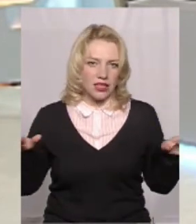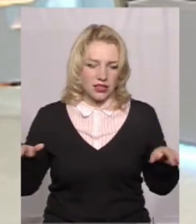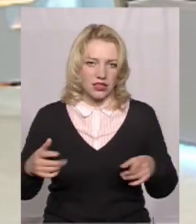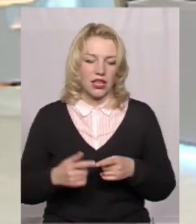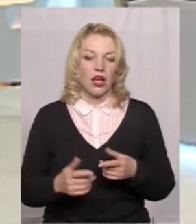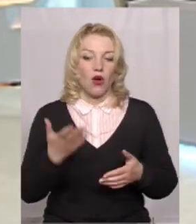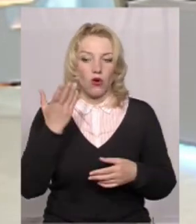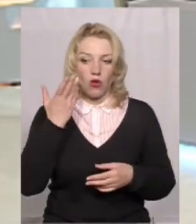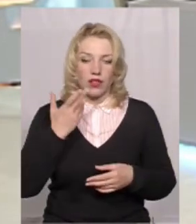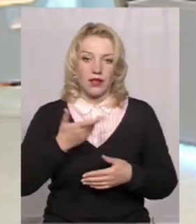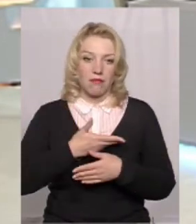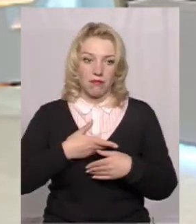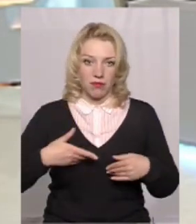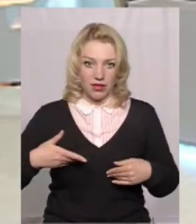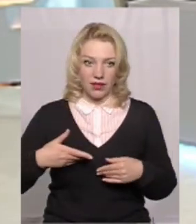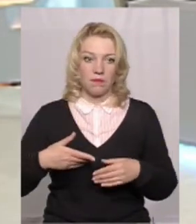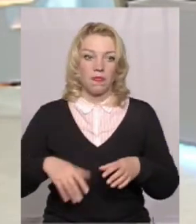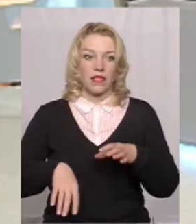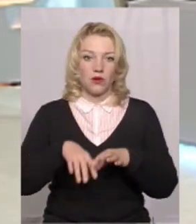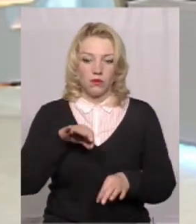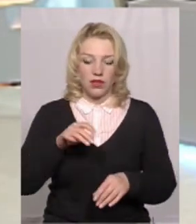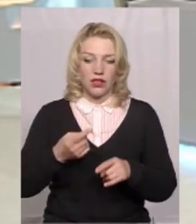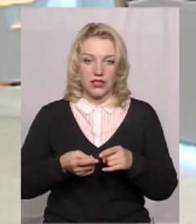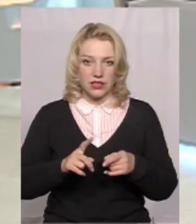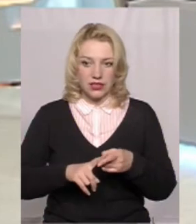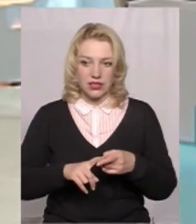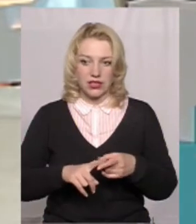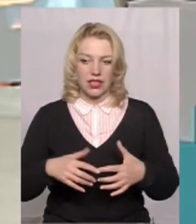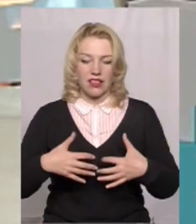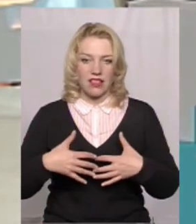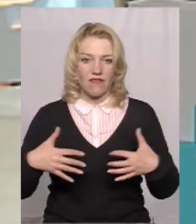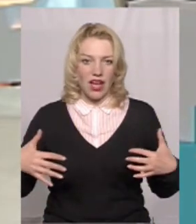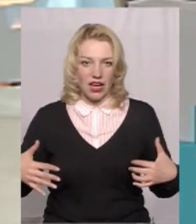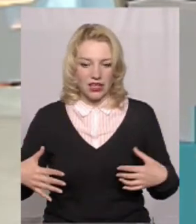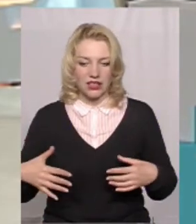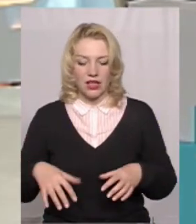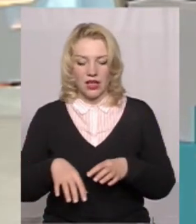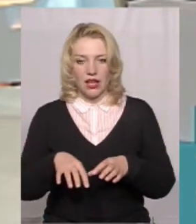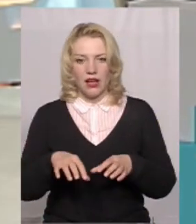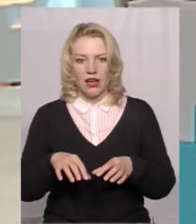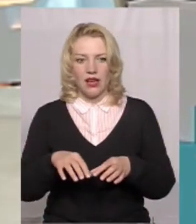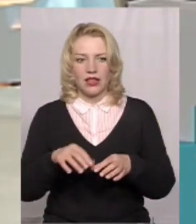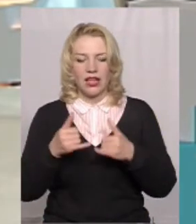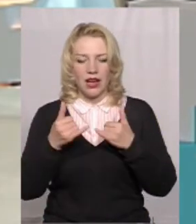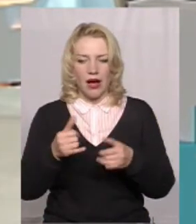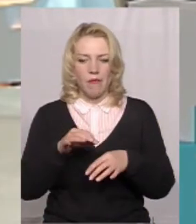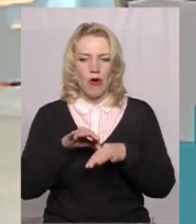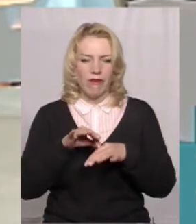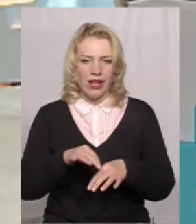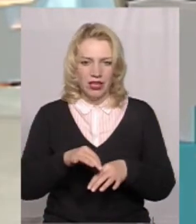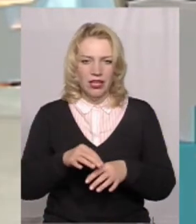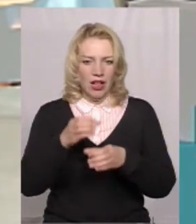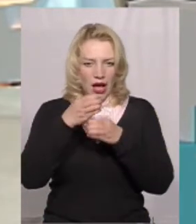дану птицю, даних тварин, відбирали для проведення лабораторних досліджень,